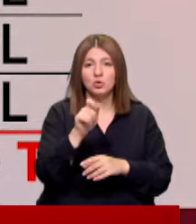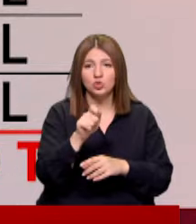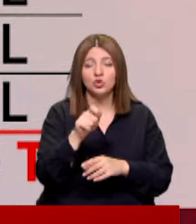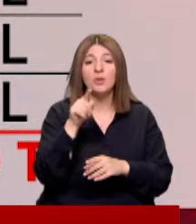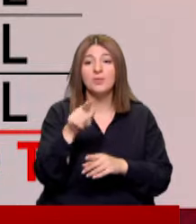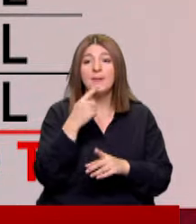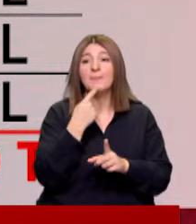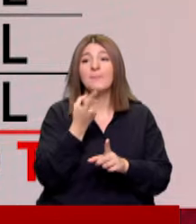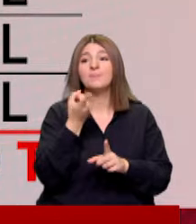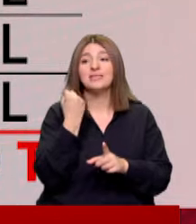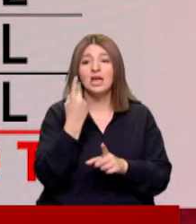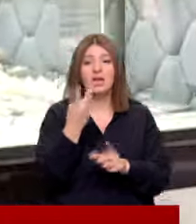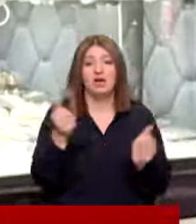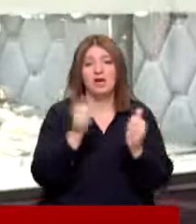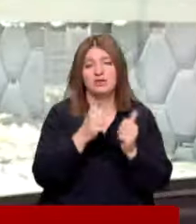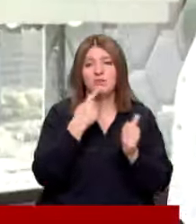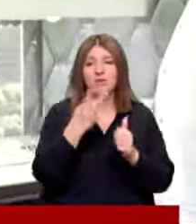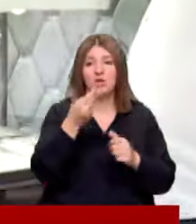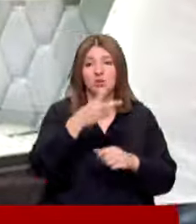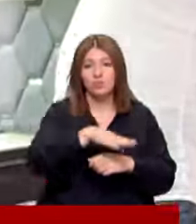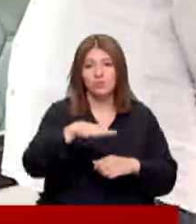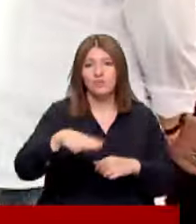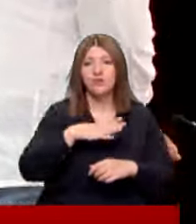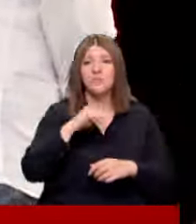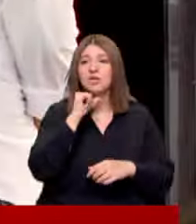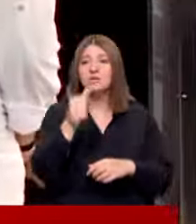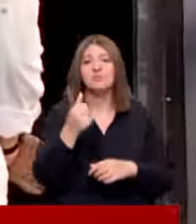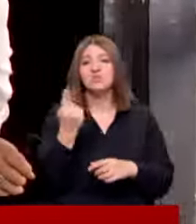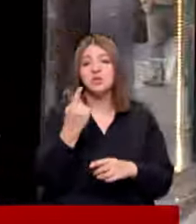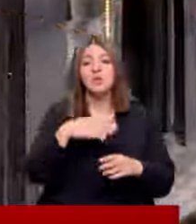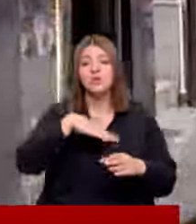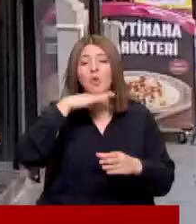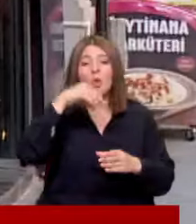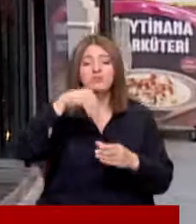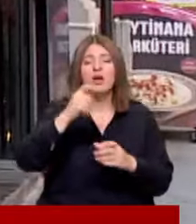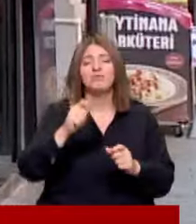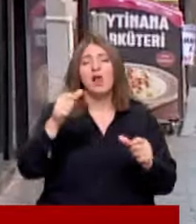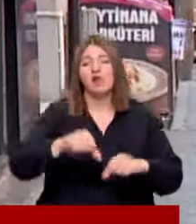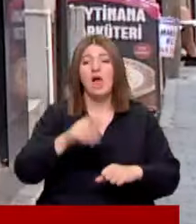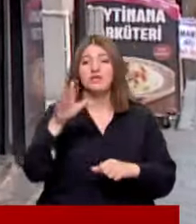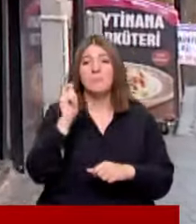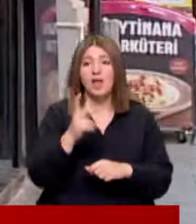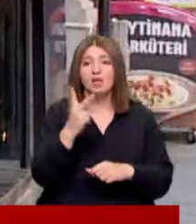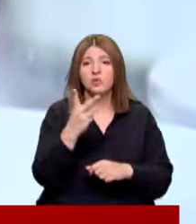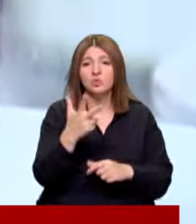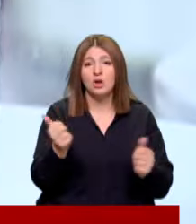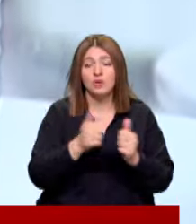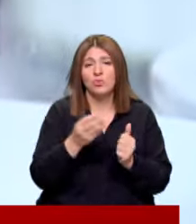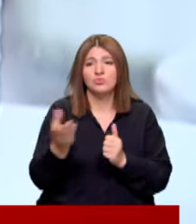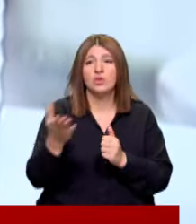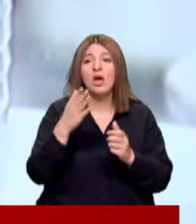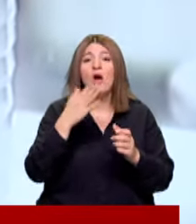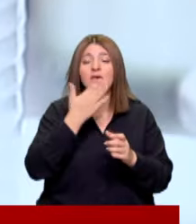Fiyatlar geçen yılın iki katı İki tane çocuğum var ama hiçbir şekilde olmayacak herhalde bu saatten sonra Her şey pahalanmış, iki üç katına çıkmış